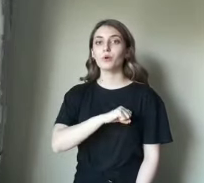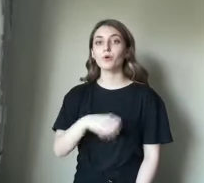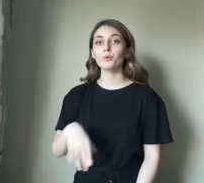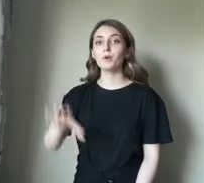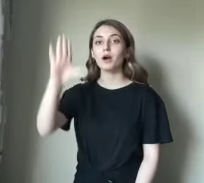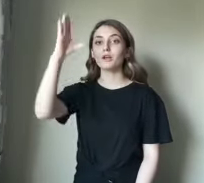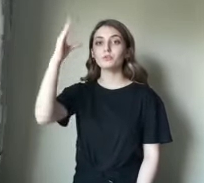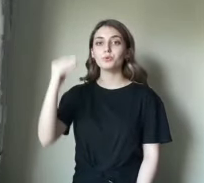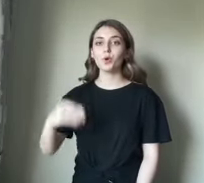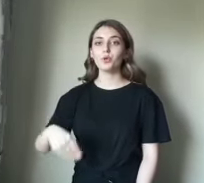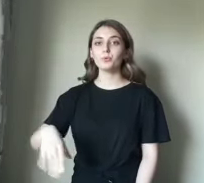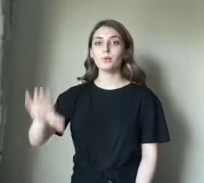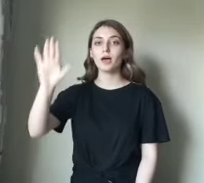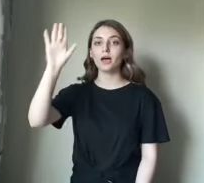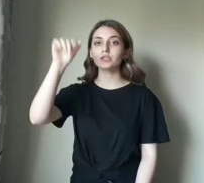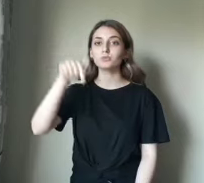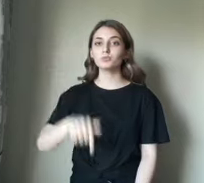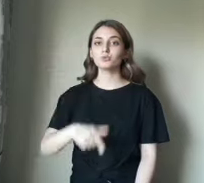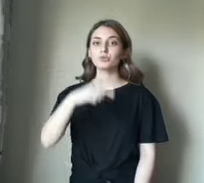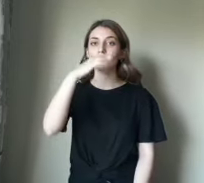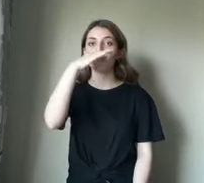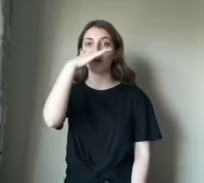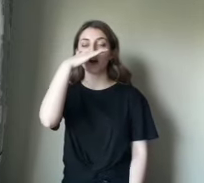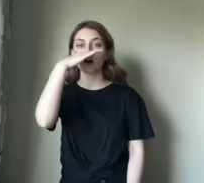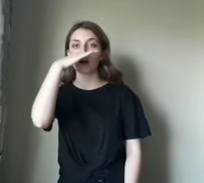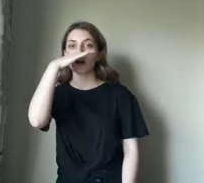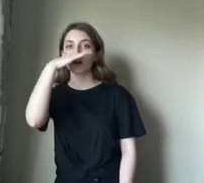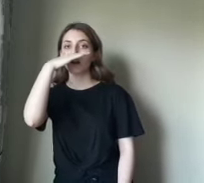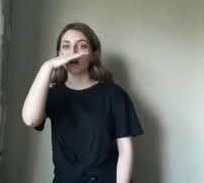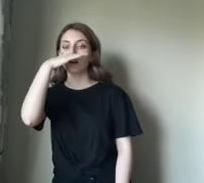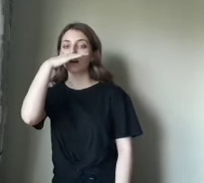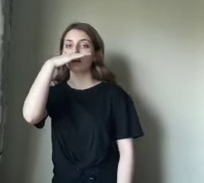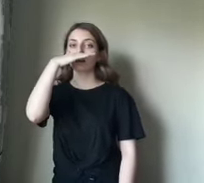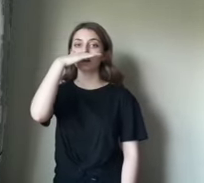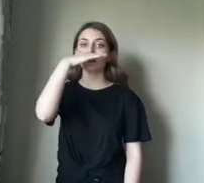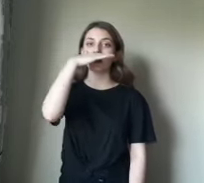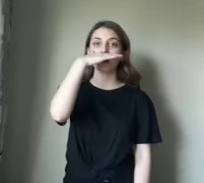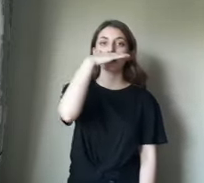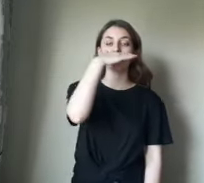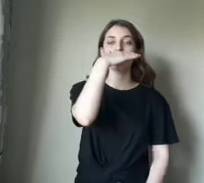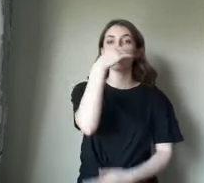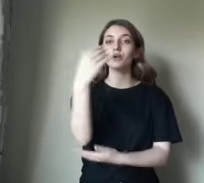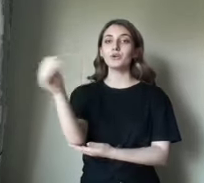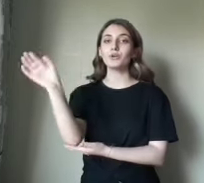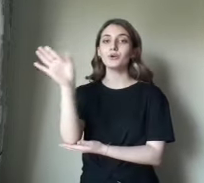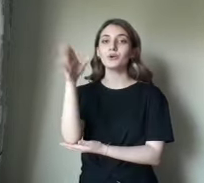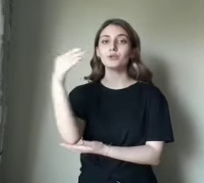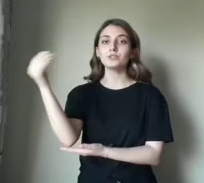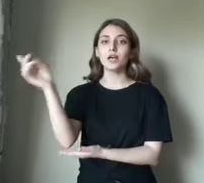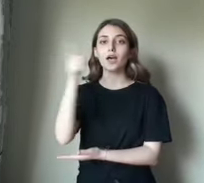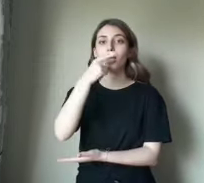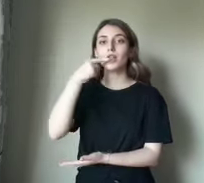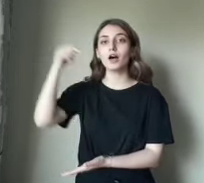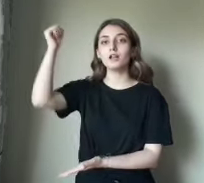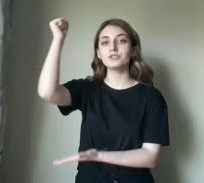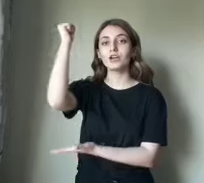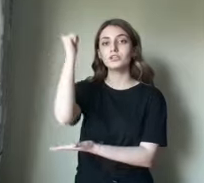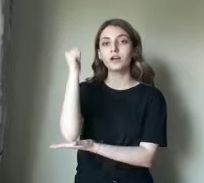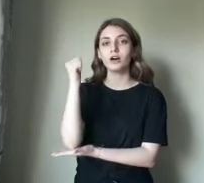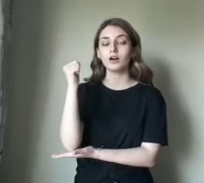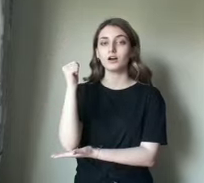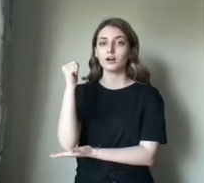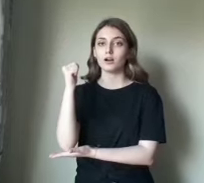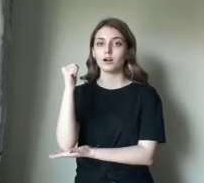Korkma sönmez bu şafaklarda Yüzen